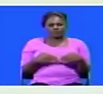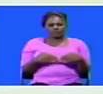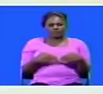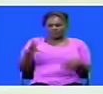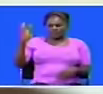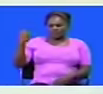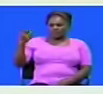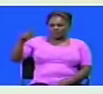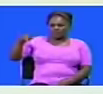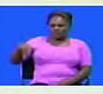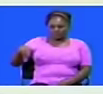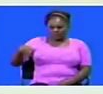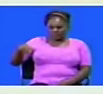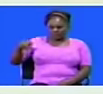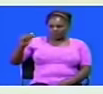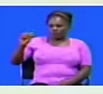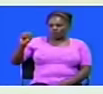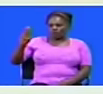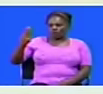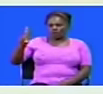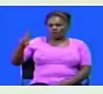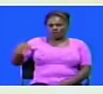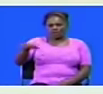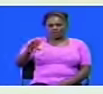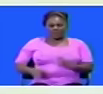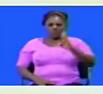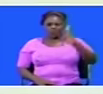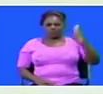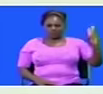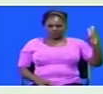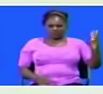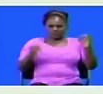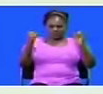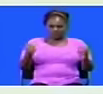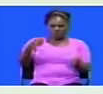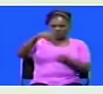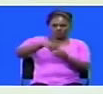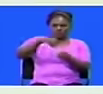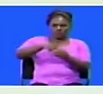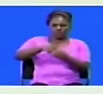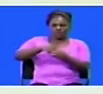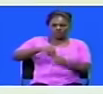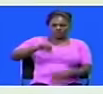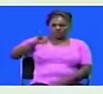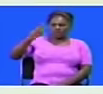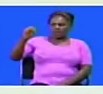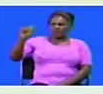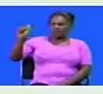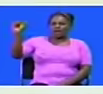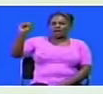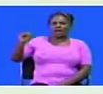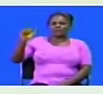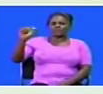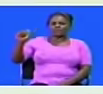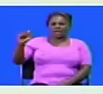Mbunge wa funyula Paul Otuoma amesema eneo la magaribi liko imara andani ya mrengo kisiasa wanasa kwenye